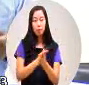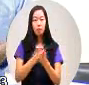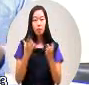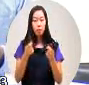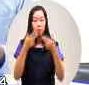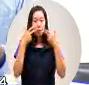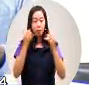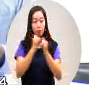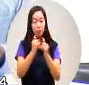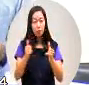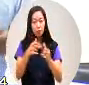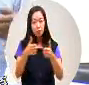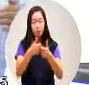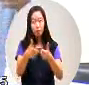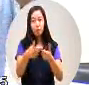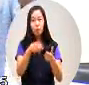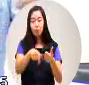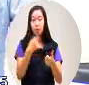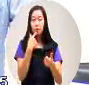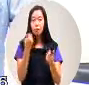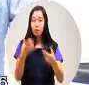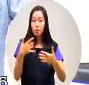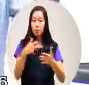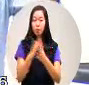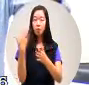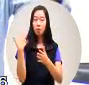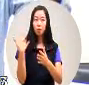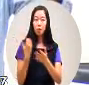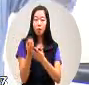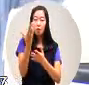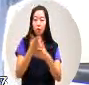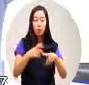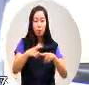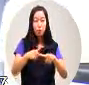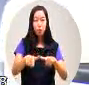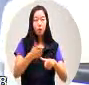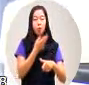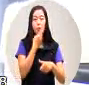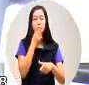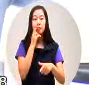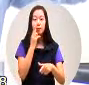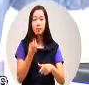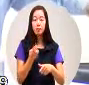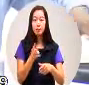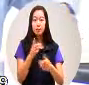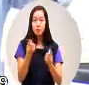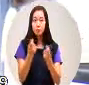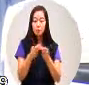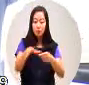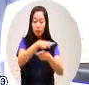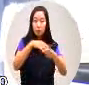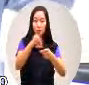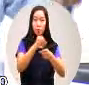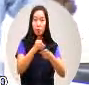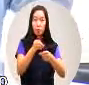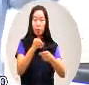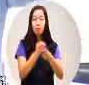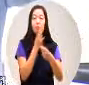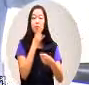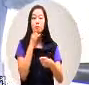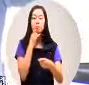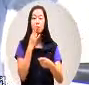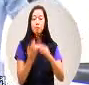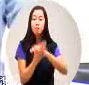在这个部分能够把后发源的梅子因为现在全台湾梅子产量最大的